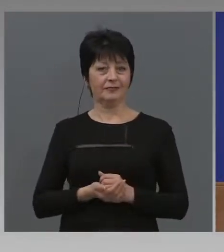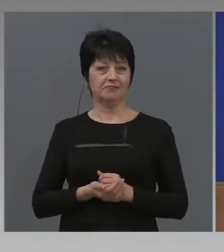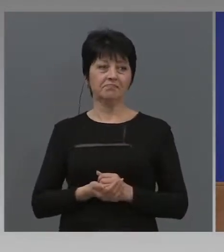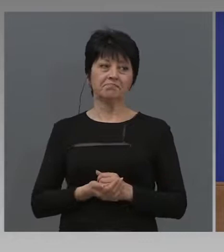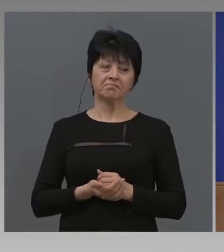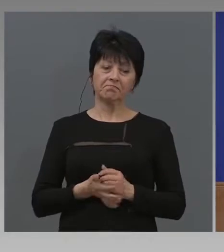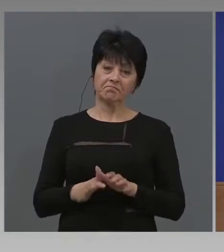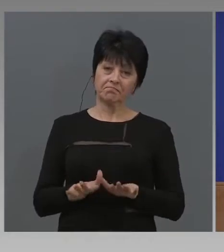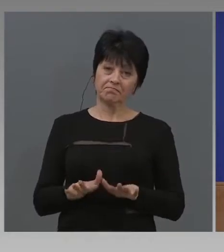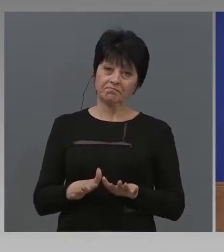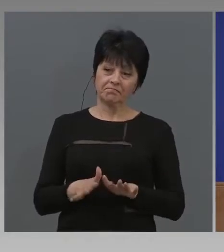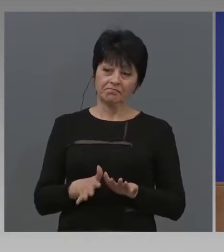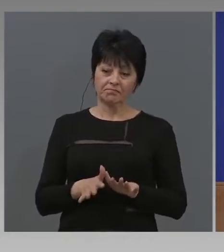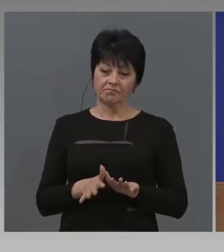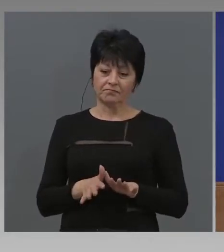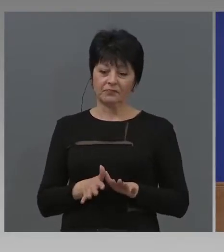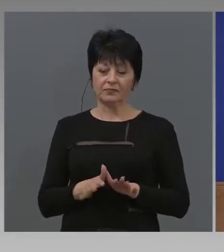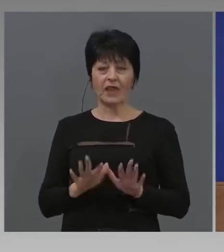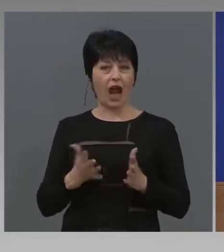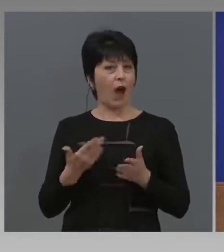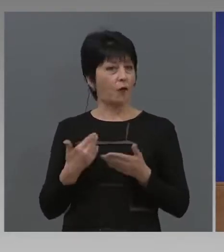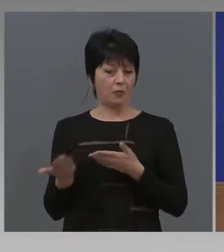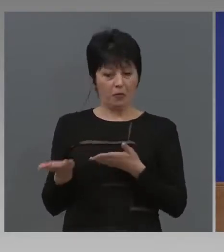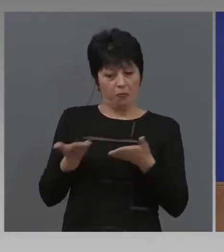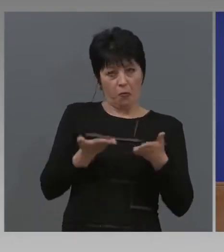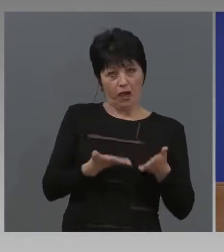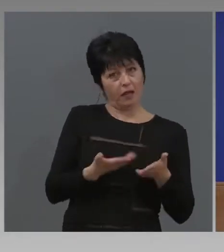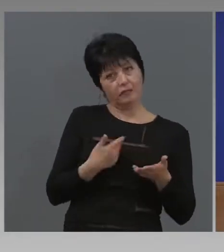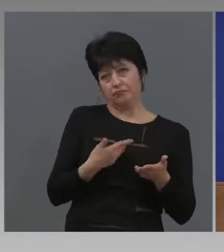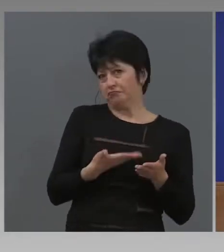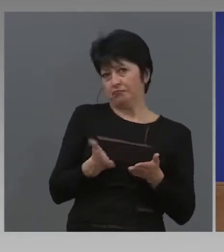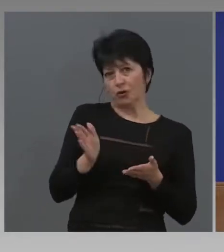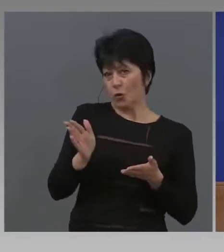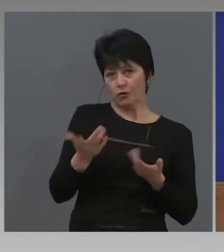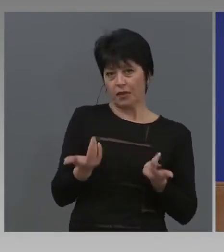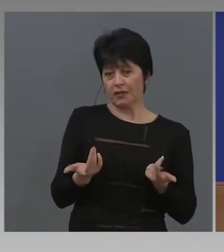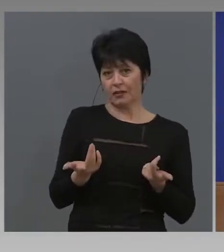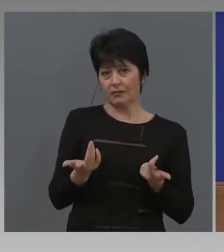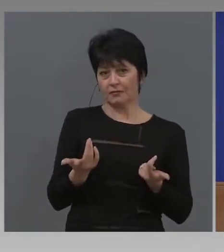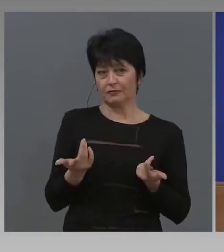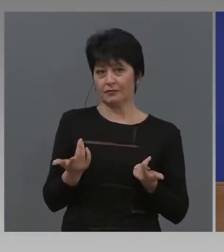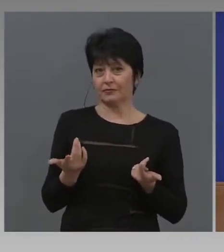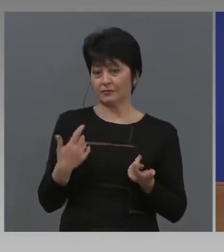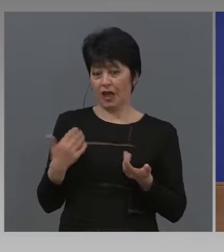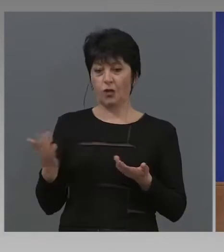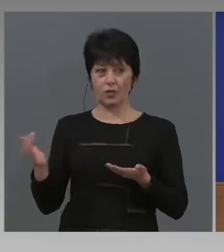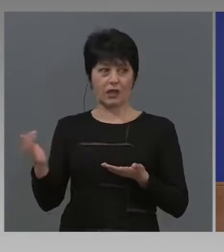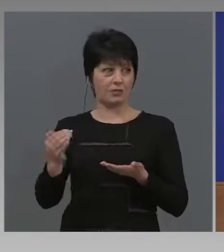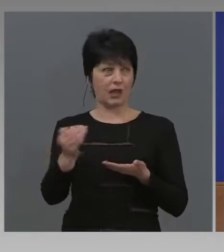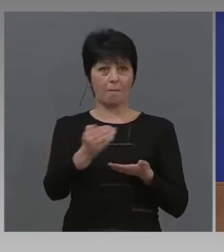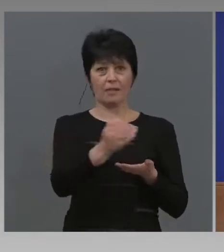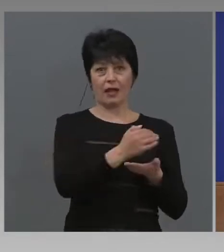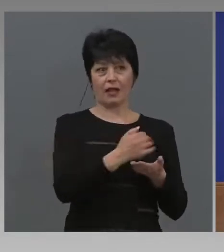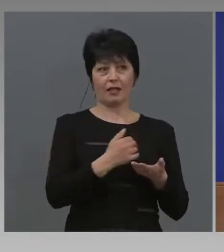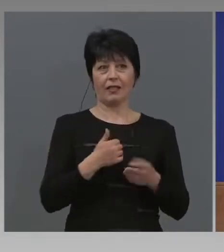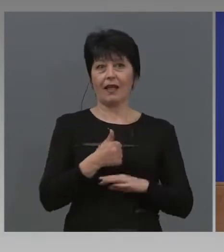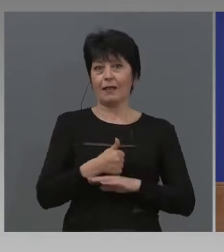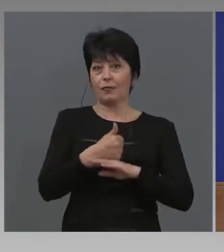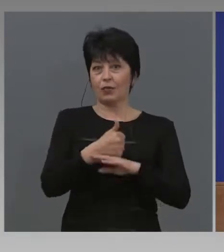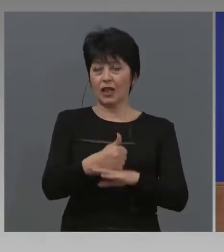Ако ме поканат, ще отида. Стига се събрат депутатите. Депутатите са в карантина.